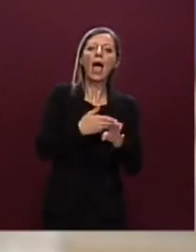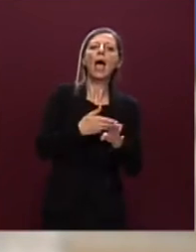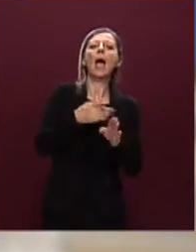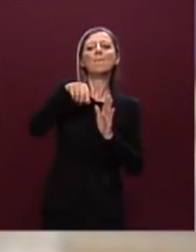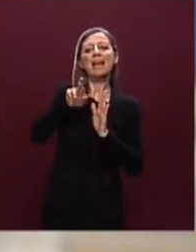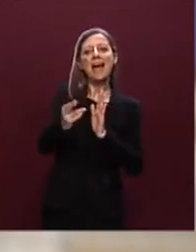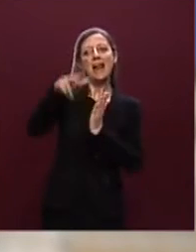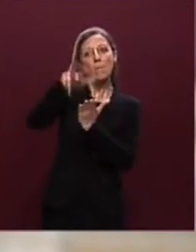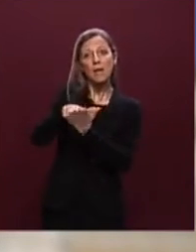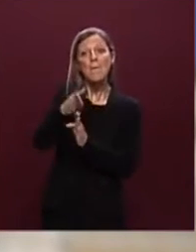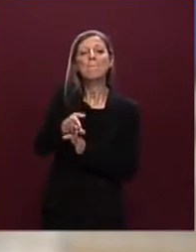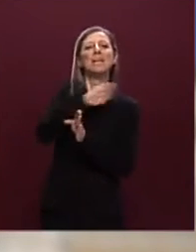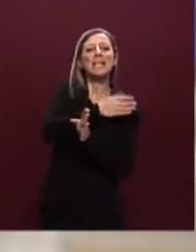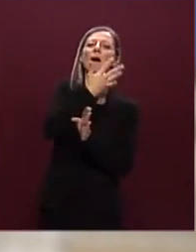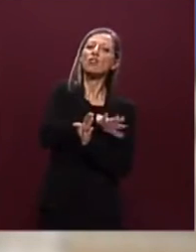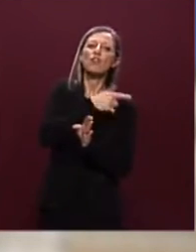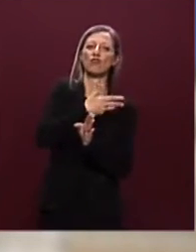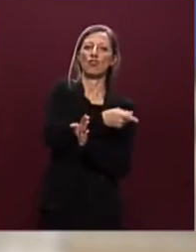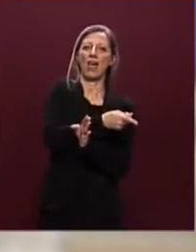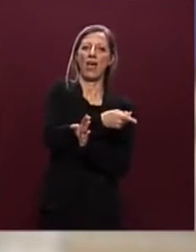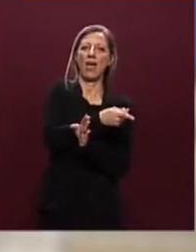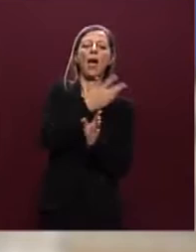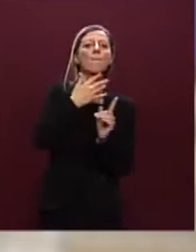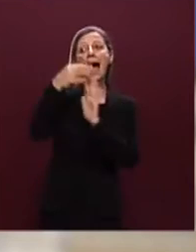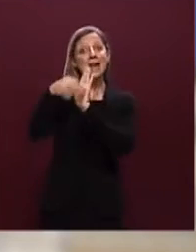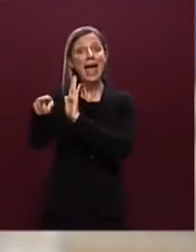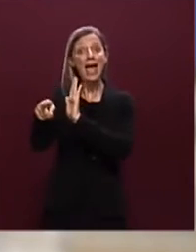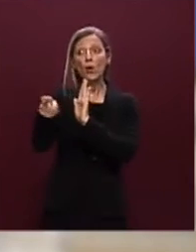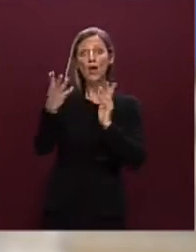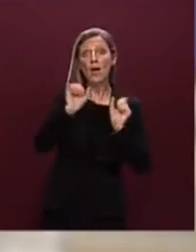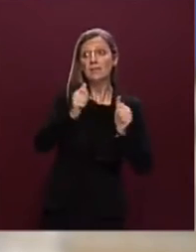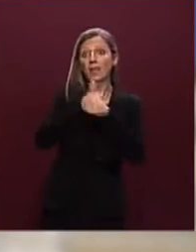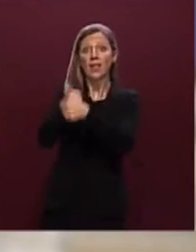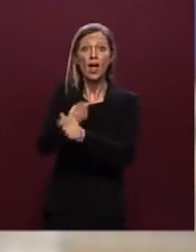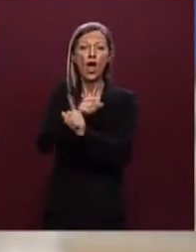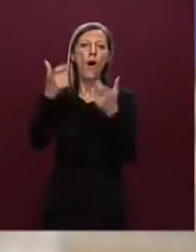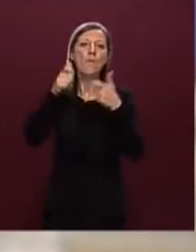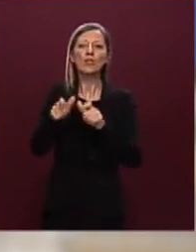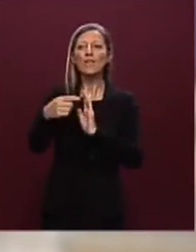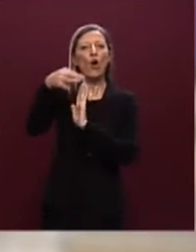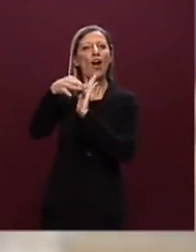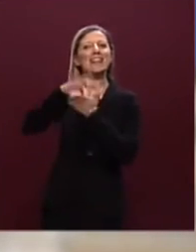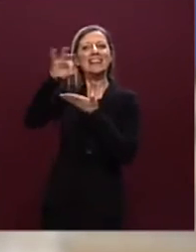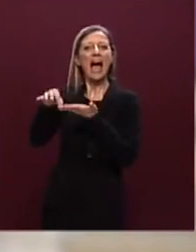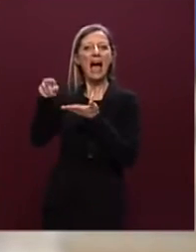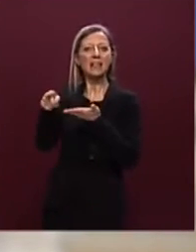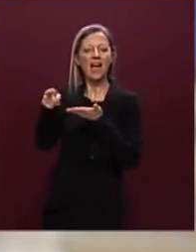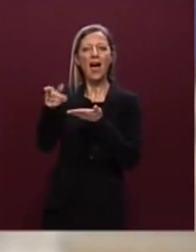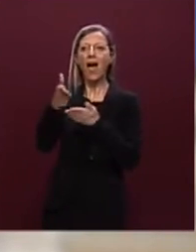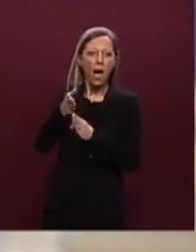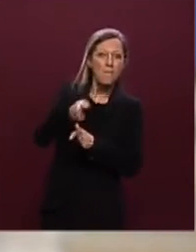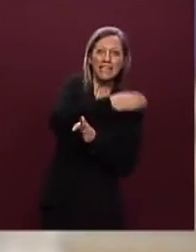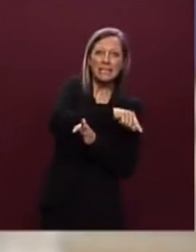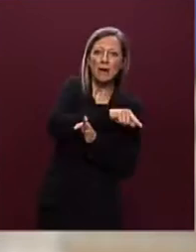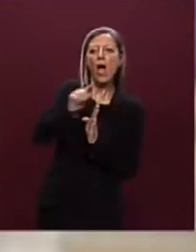nazionale di ripresa e resilienza che non tenevano conto delle regole del piano nazionale di ripresa e resilienza che sono datati precedentemente e che sono